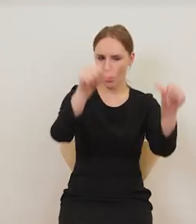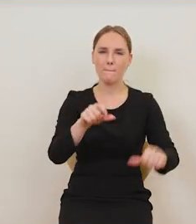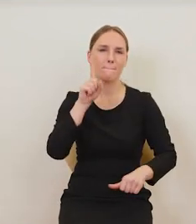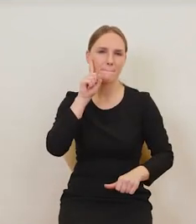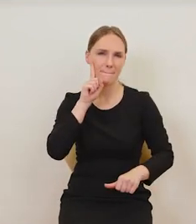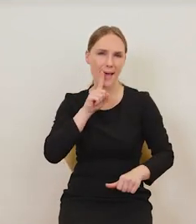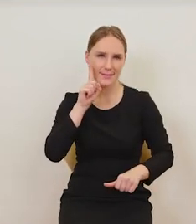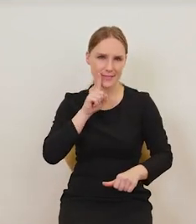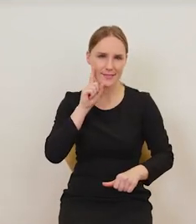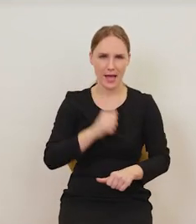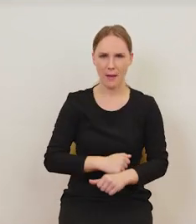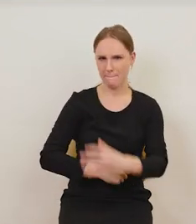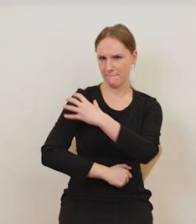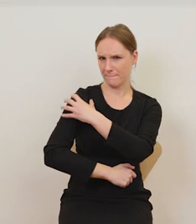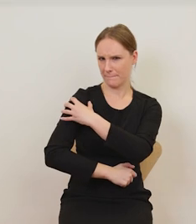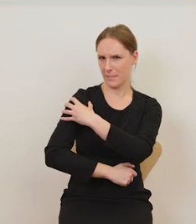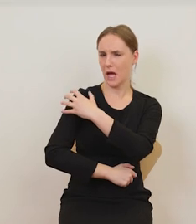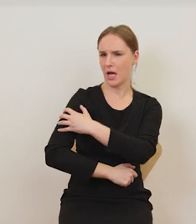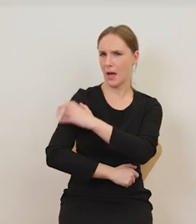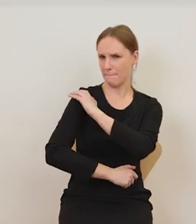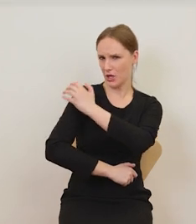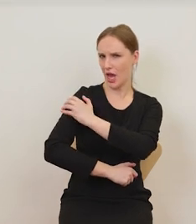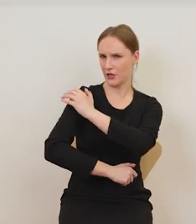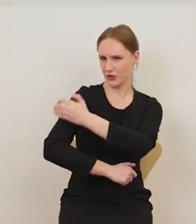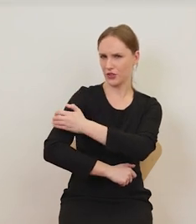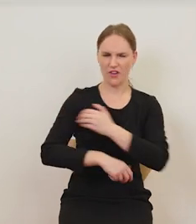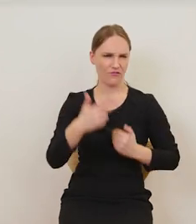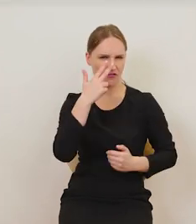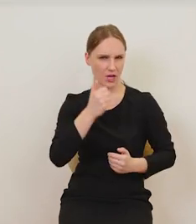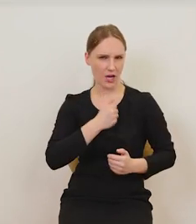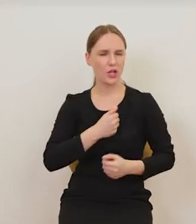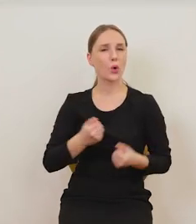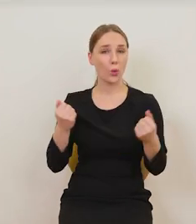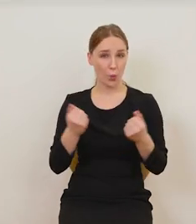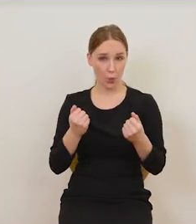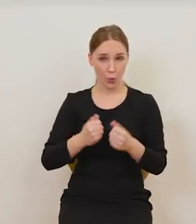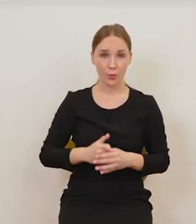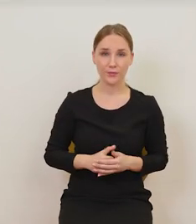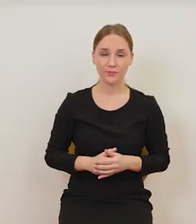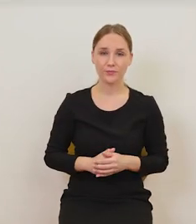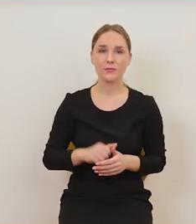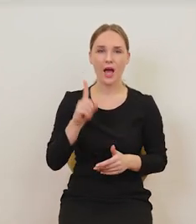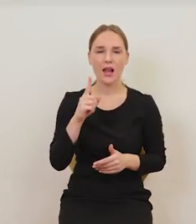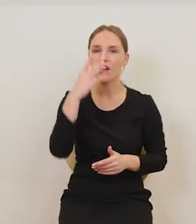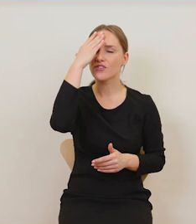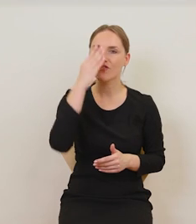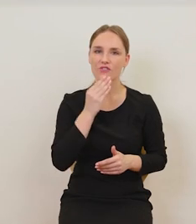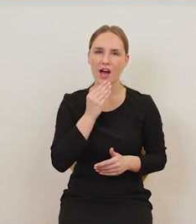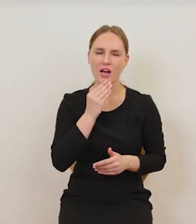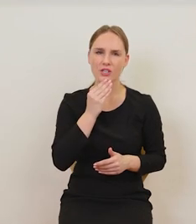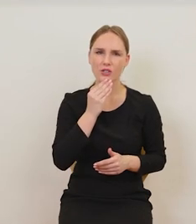bo te mięśnie, ręki czy ramienia są dość wyraźne. Natomiast twarz